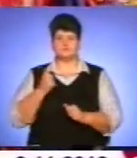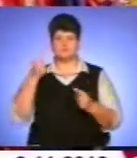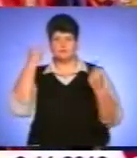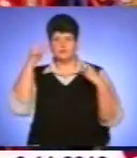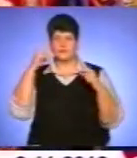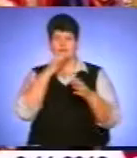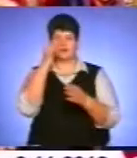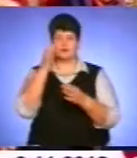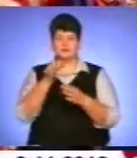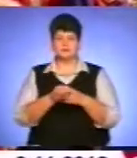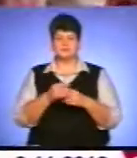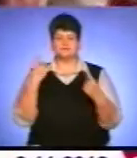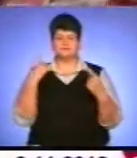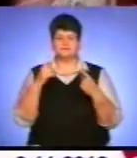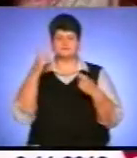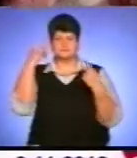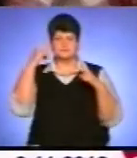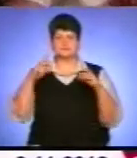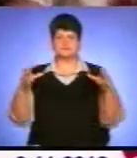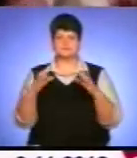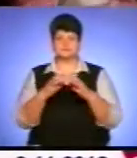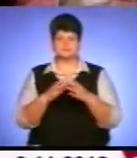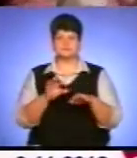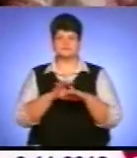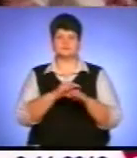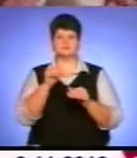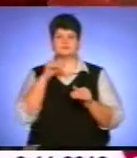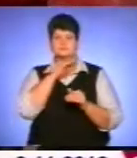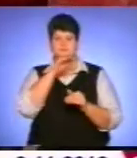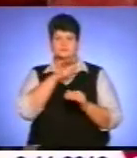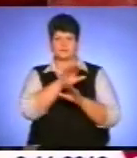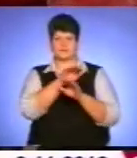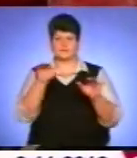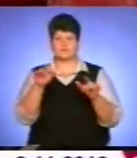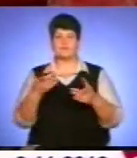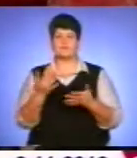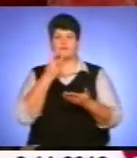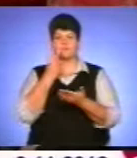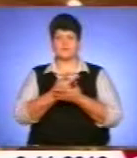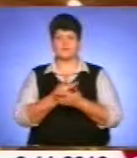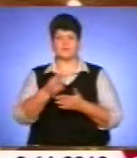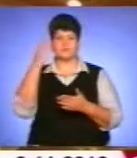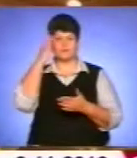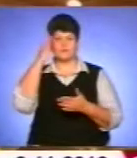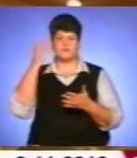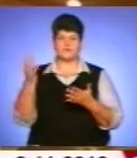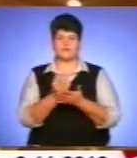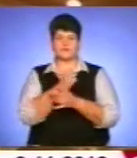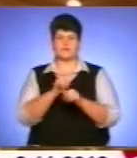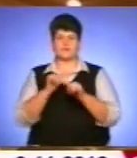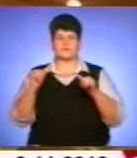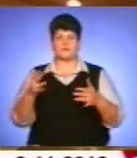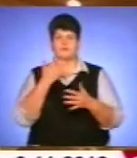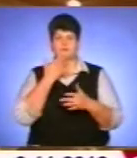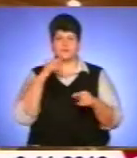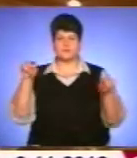звіт мистецьких колективів пройшов на високому професійному рівні. Іще раз продемонстрував таланти та досягнення у розвитку народної